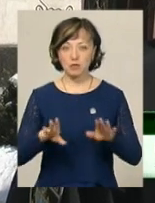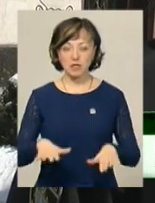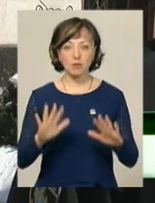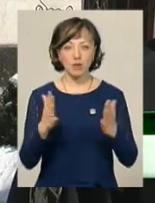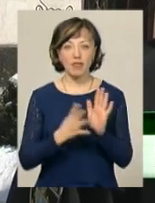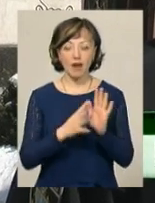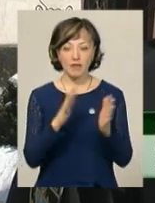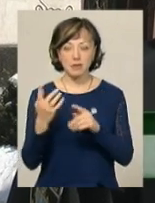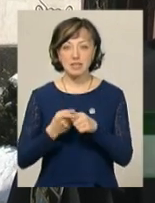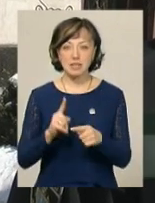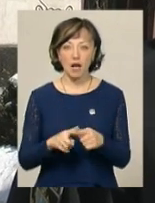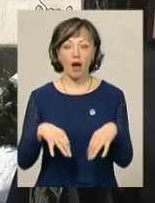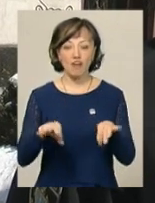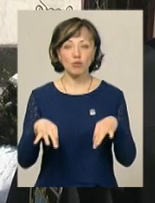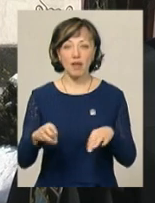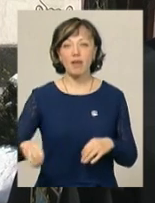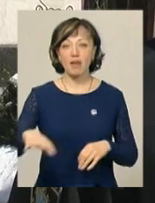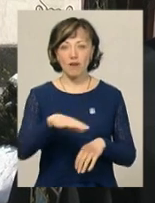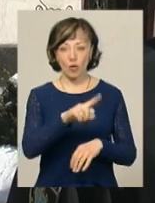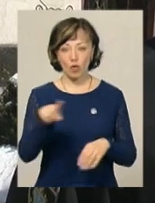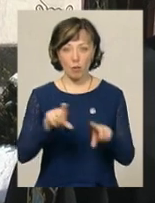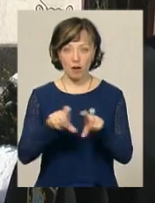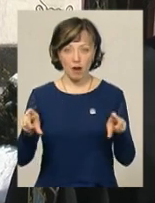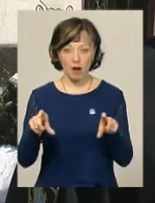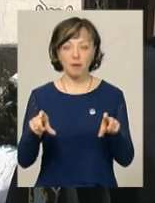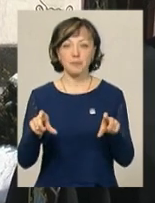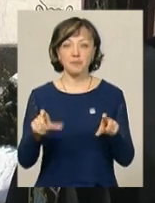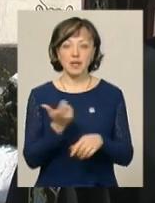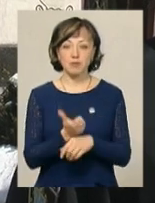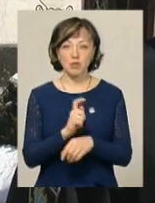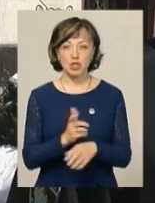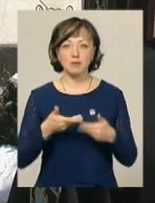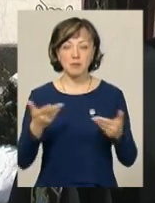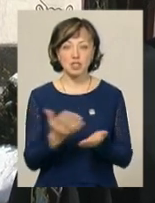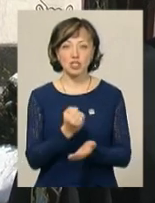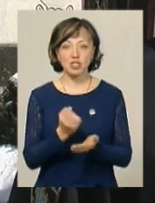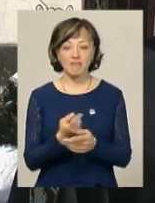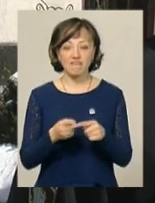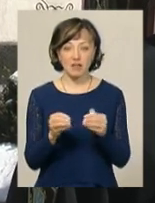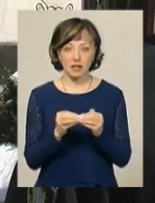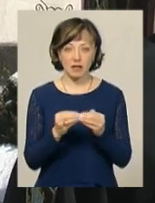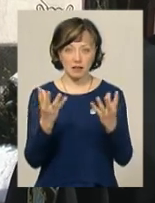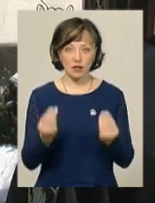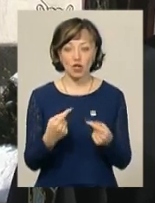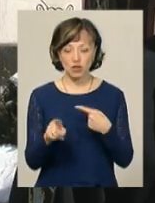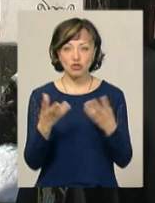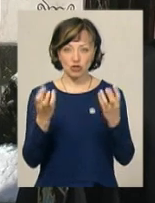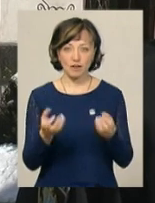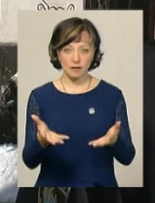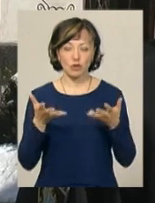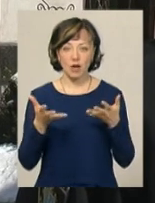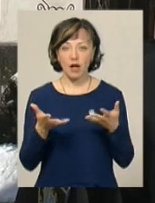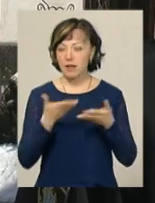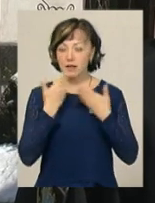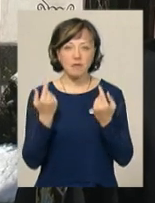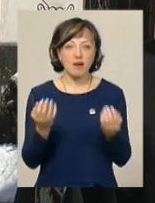речі, 9 випадків – це саме автомобілі не є в номерах так званих. Більшість ми знайшли майже в той же день, інших ще встановлюємо. Немає